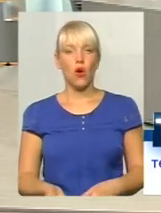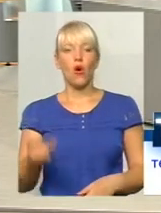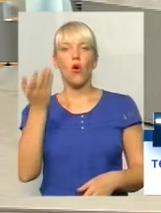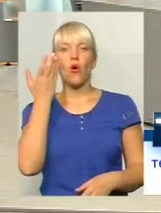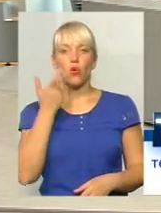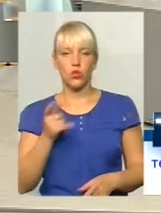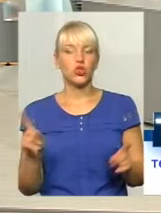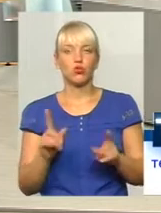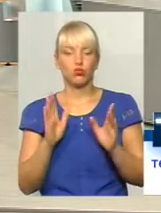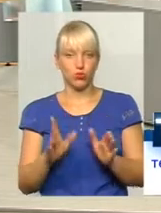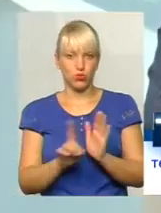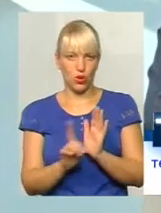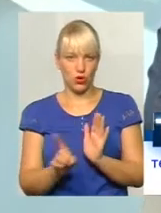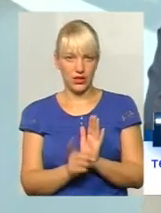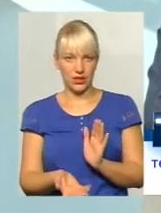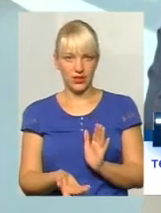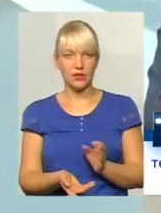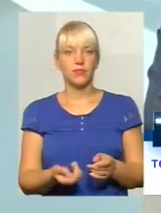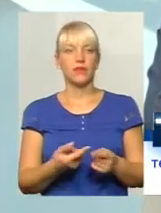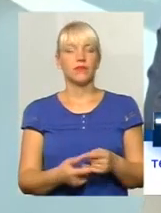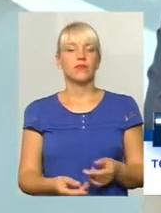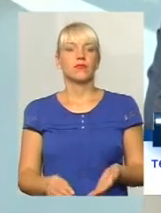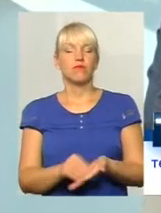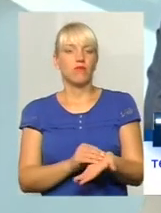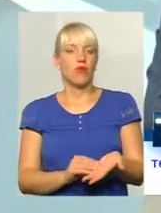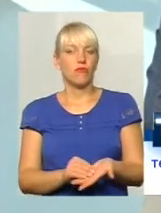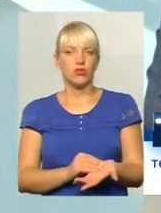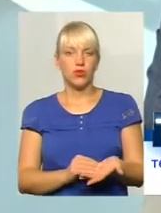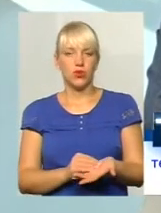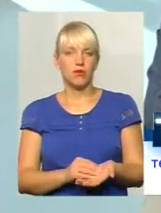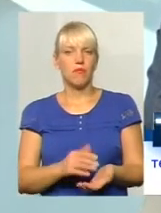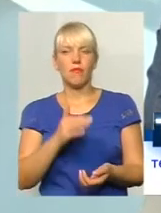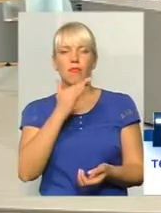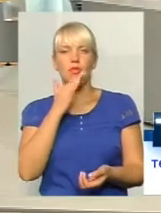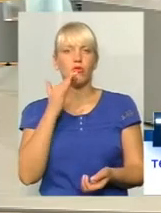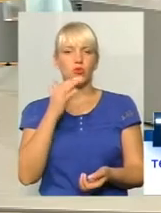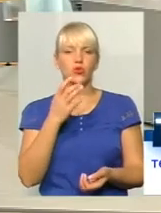ходити. Построили сотні частних домів,